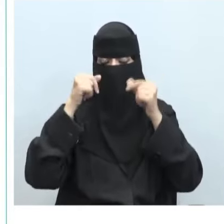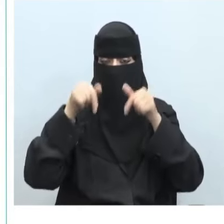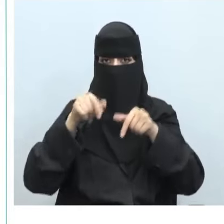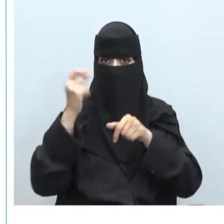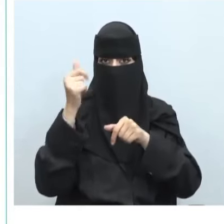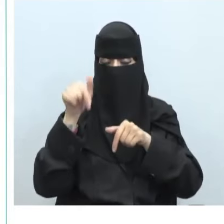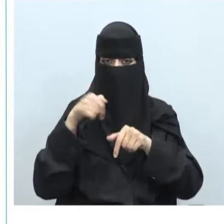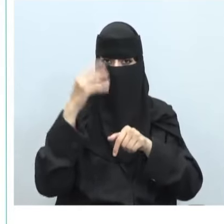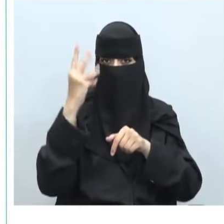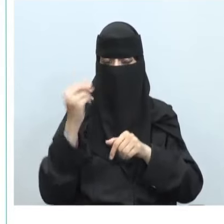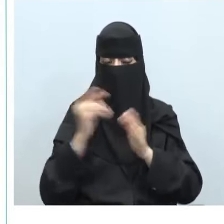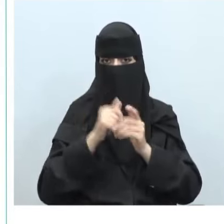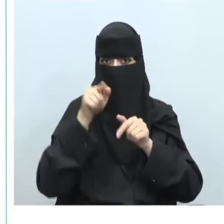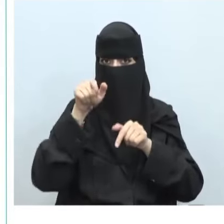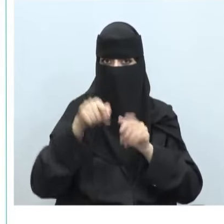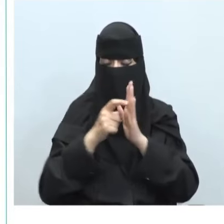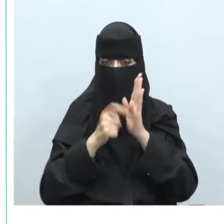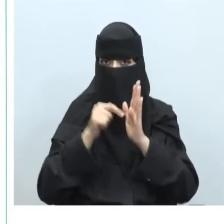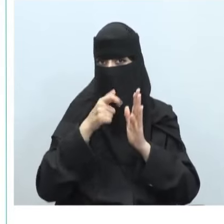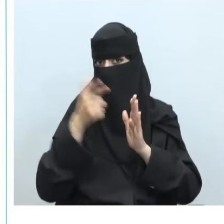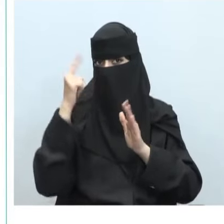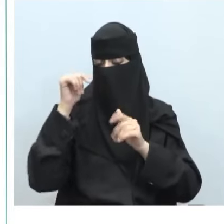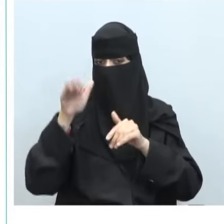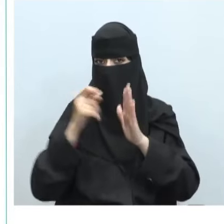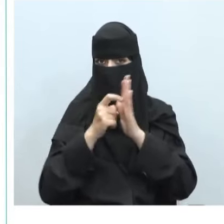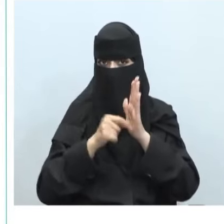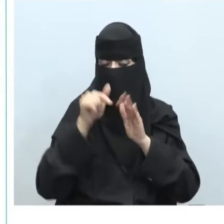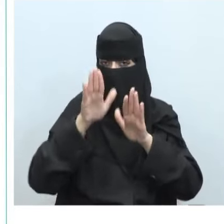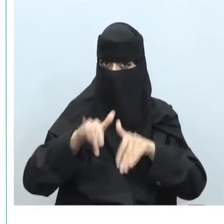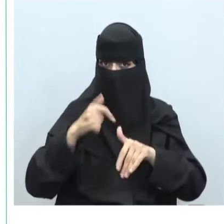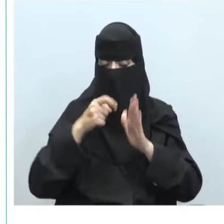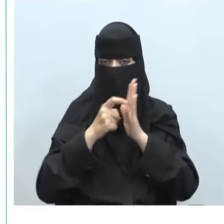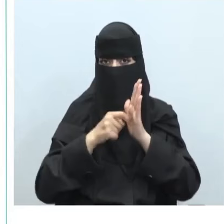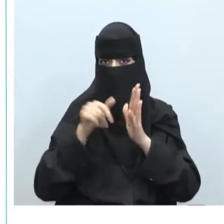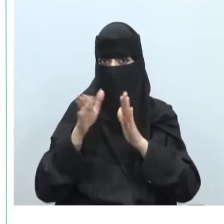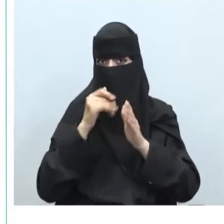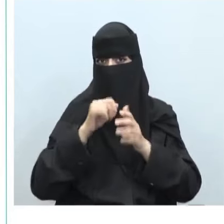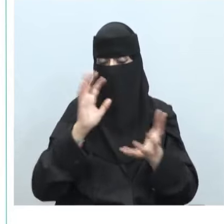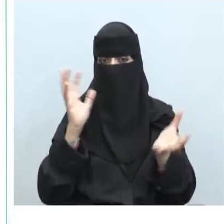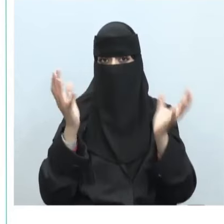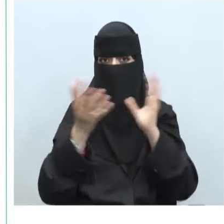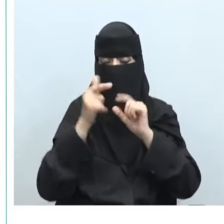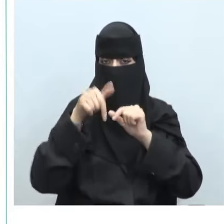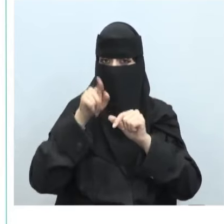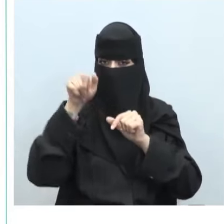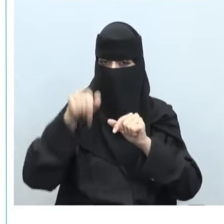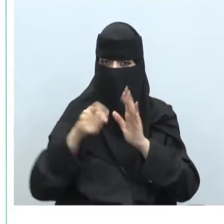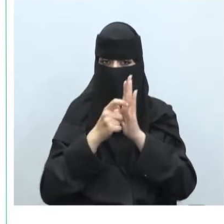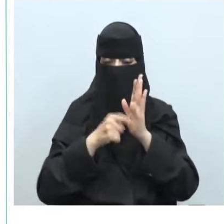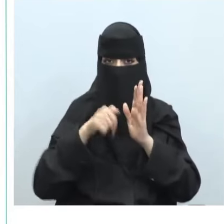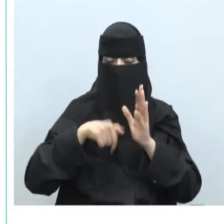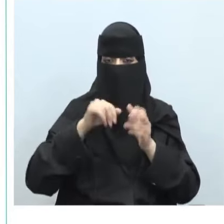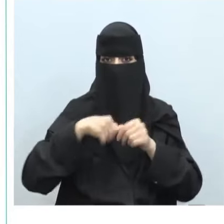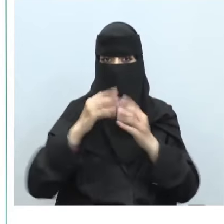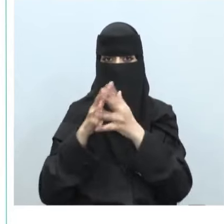المالية الرقمية هذا النظام كان أو هذا القانون كان في القوانين الدولية وهي إحدى قوانين